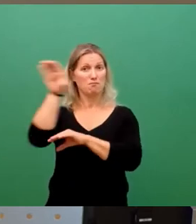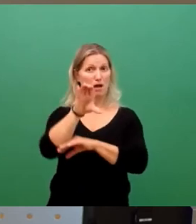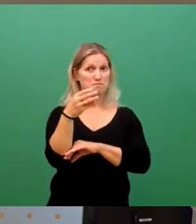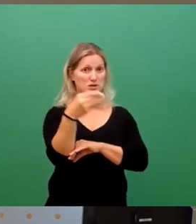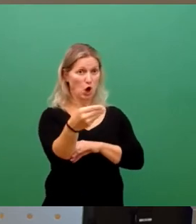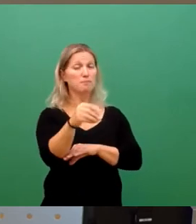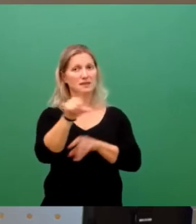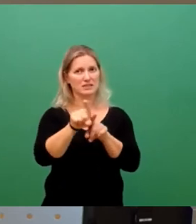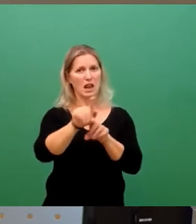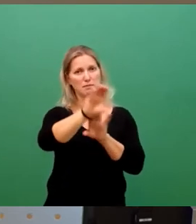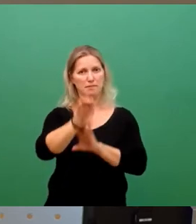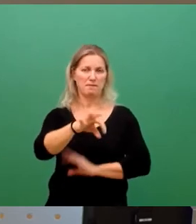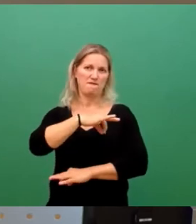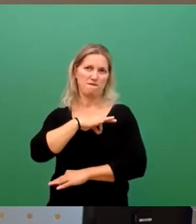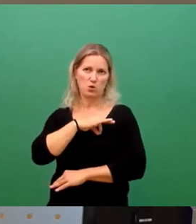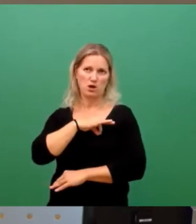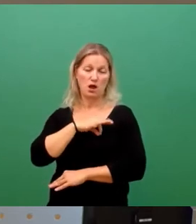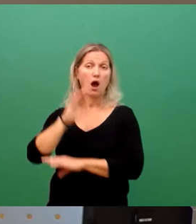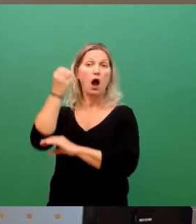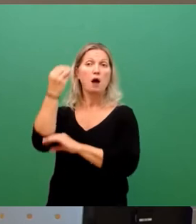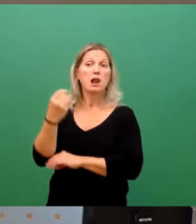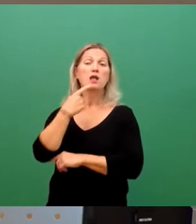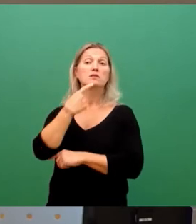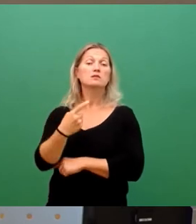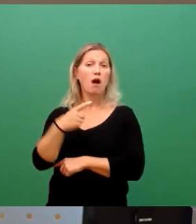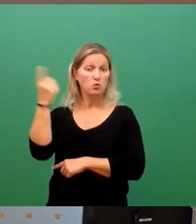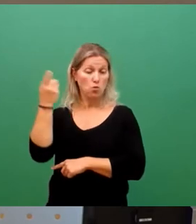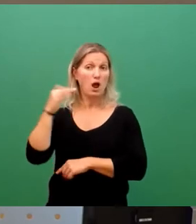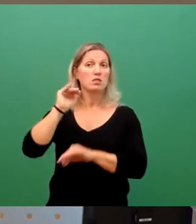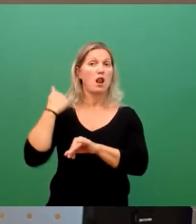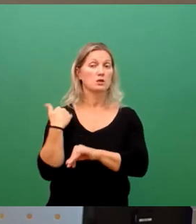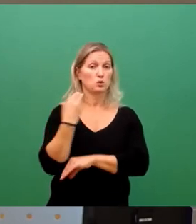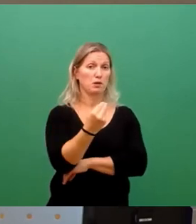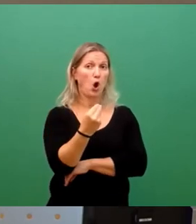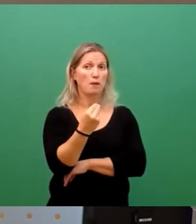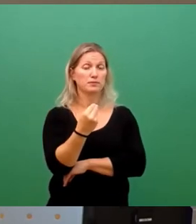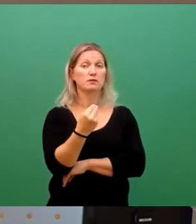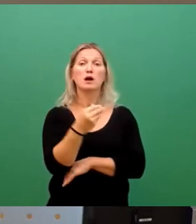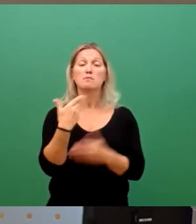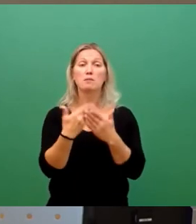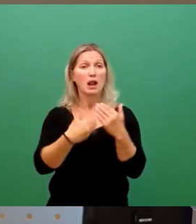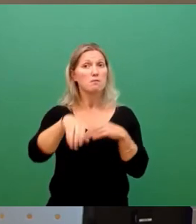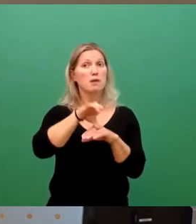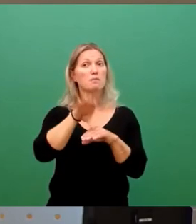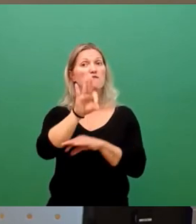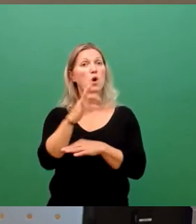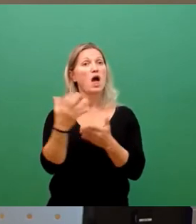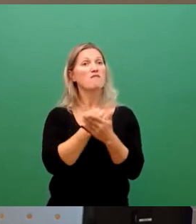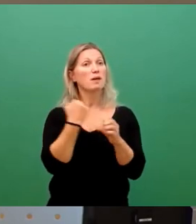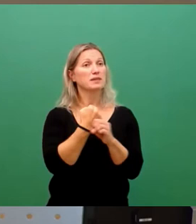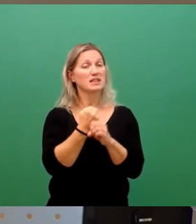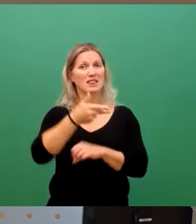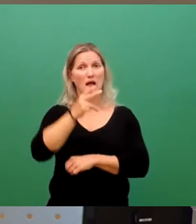Ampel hat Entlastungen beschlossen, die nicht schlecht geredet werden sollten. Etwa einmal Zuschläge von 300 Euro für Erwerbstätige und Rentnerinnen,